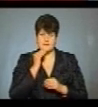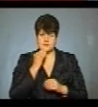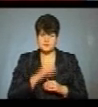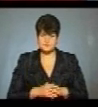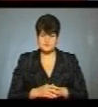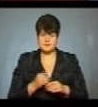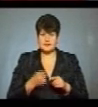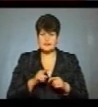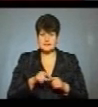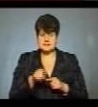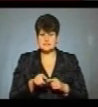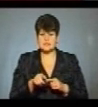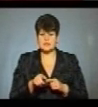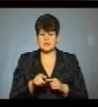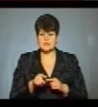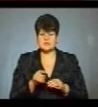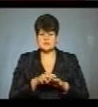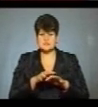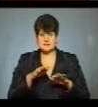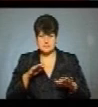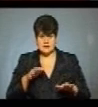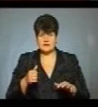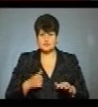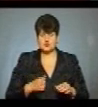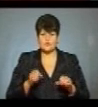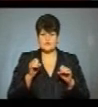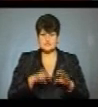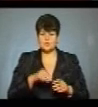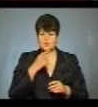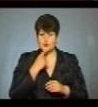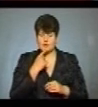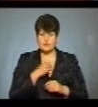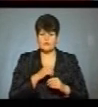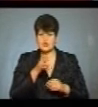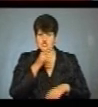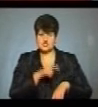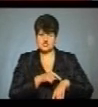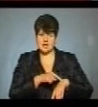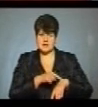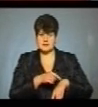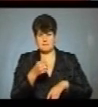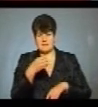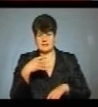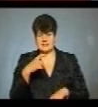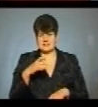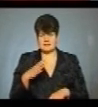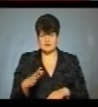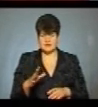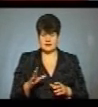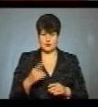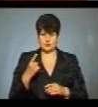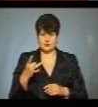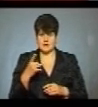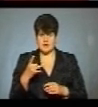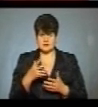Це донаційний зал. Тут після огляду військові здають кров. Час здачі – 15 хвилин. Разовий